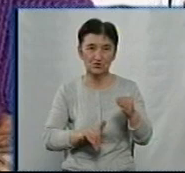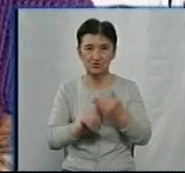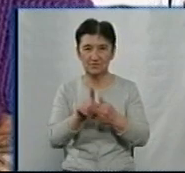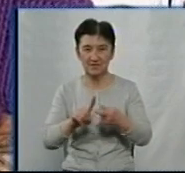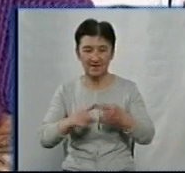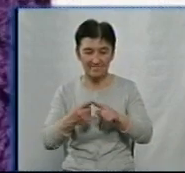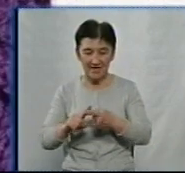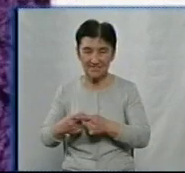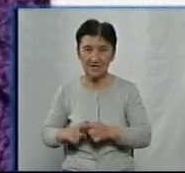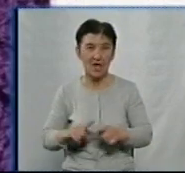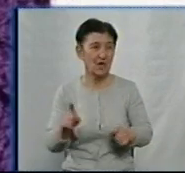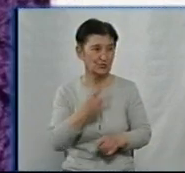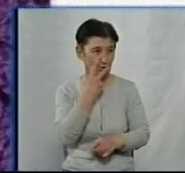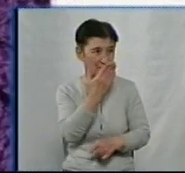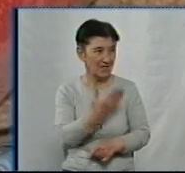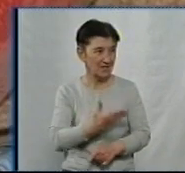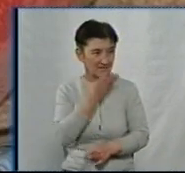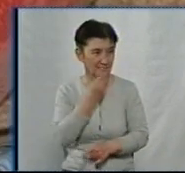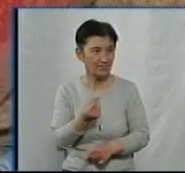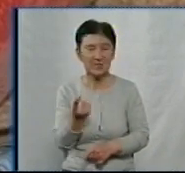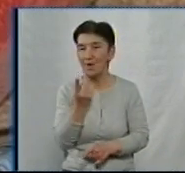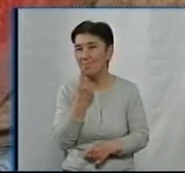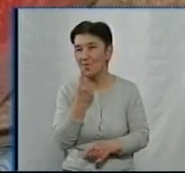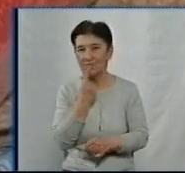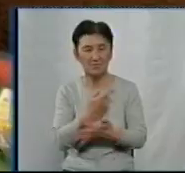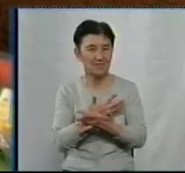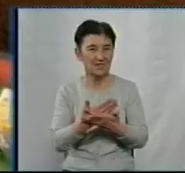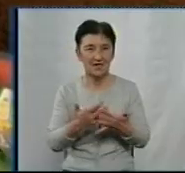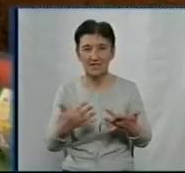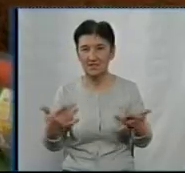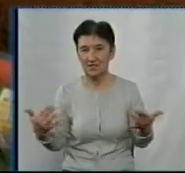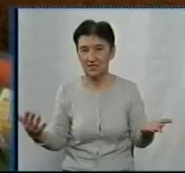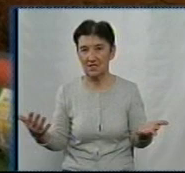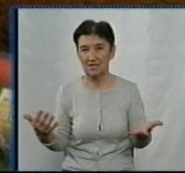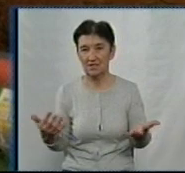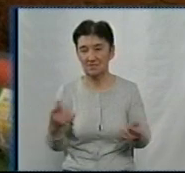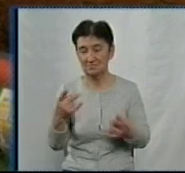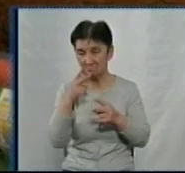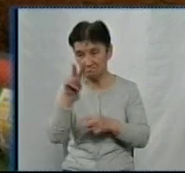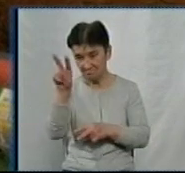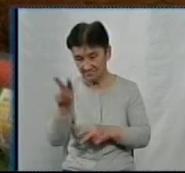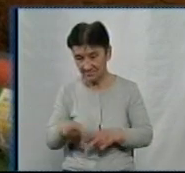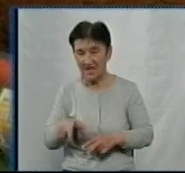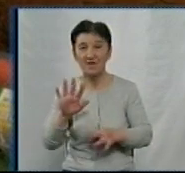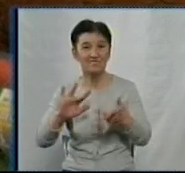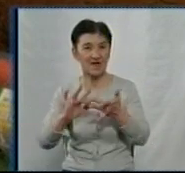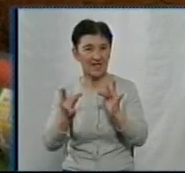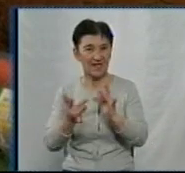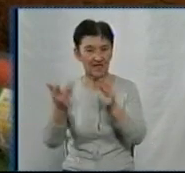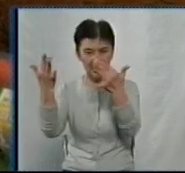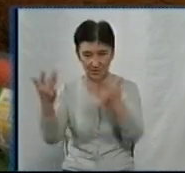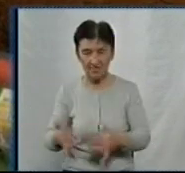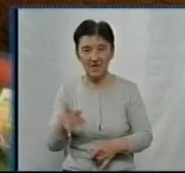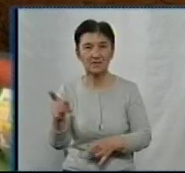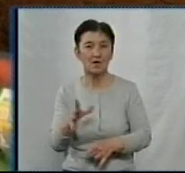чобітки мали такий вигляд, каже, випробувала різні види в'язки та ниток. Найшла в інтернеті, але там воно було без